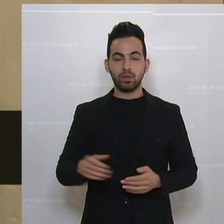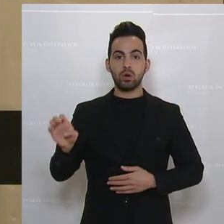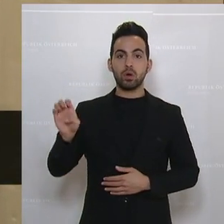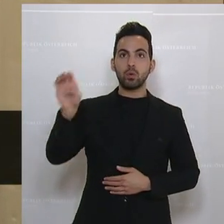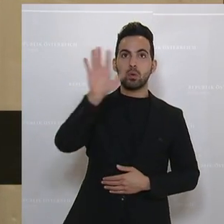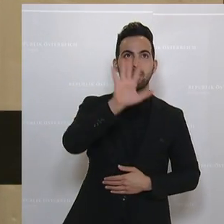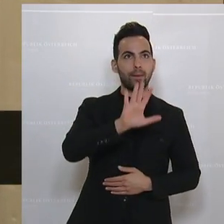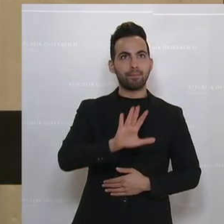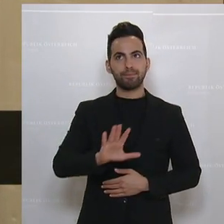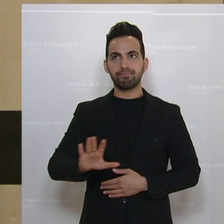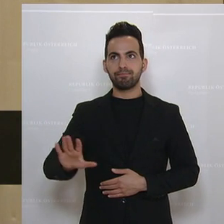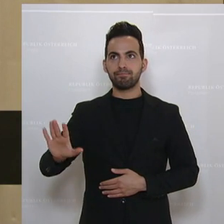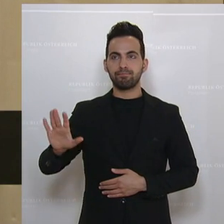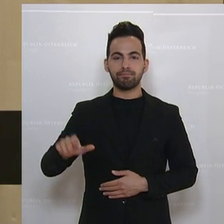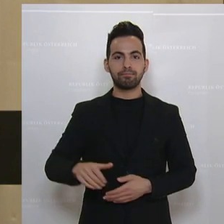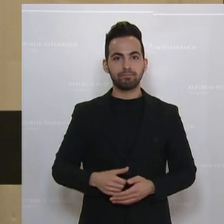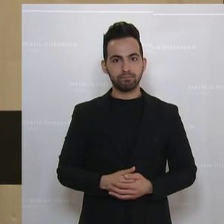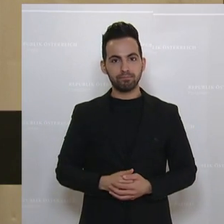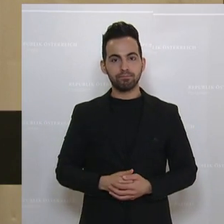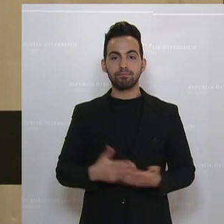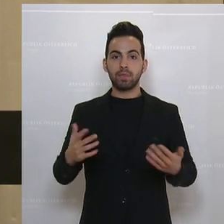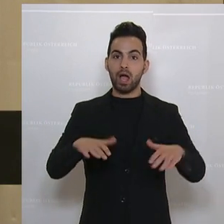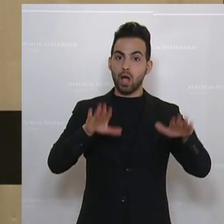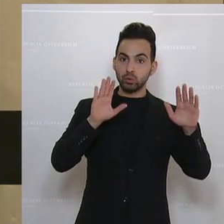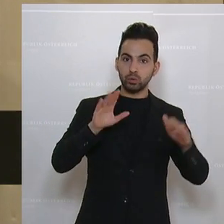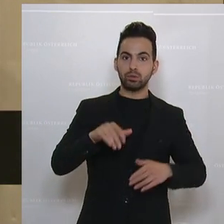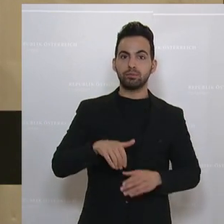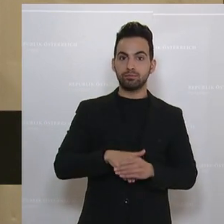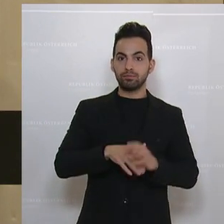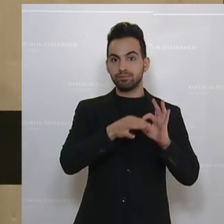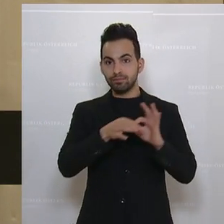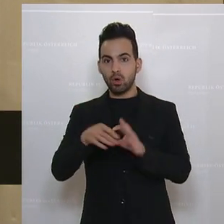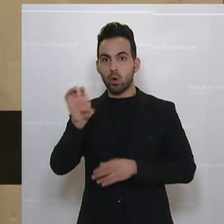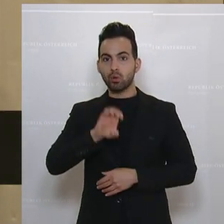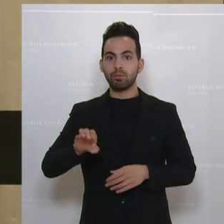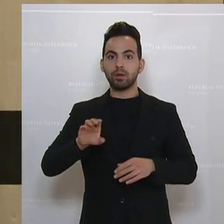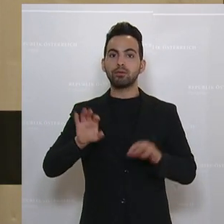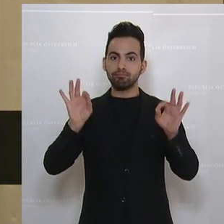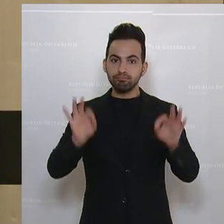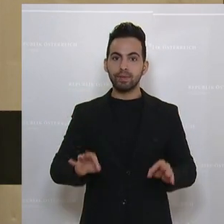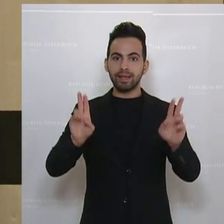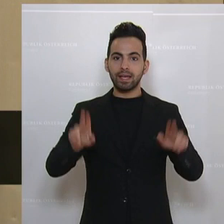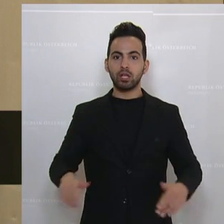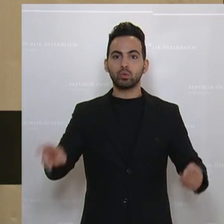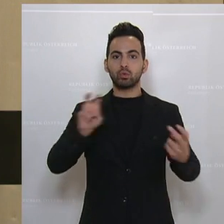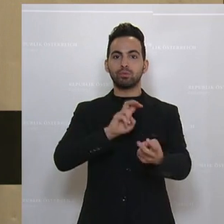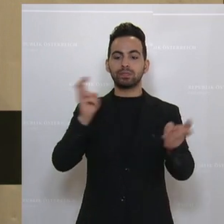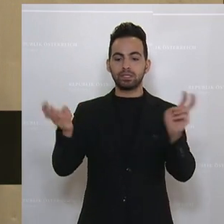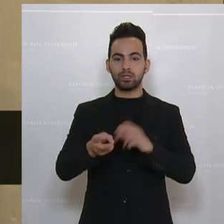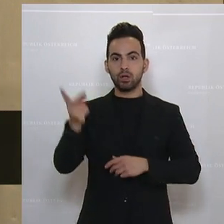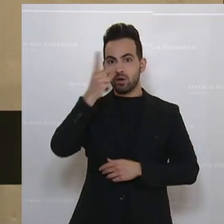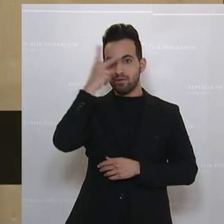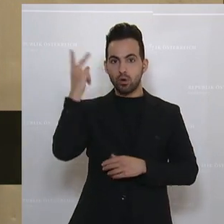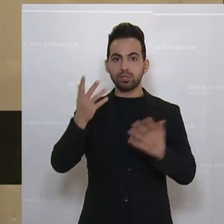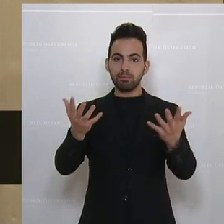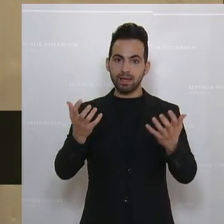Europa, Asyl europagerecht umsetzen, so lautet der Titel des Volksbegehrens, das